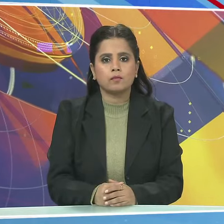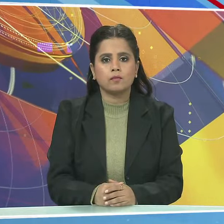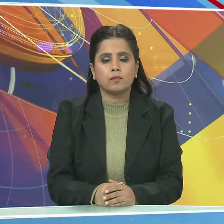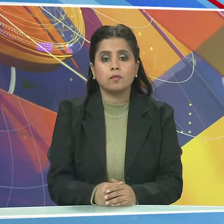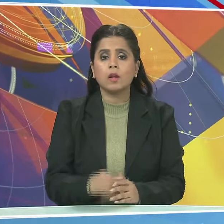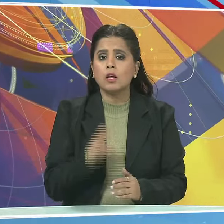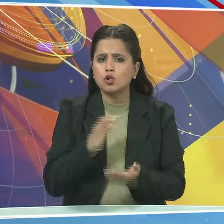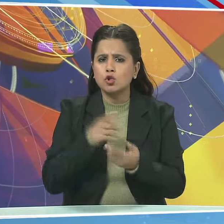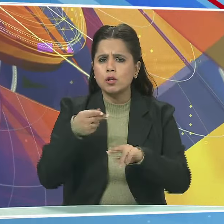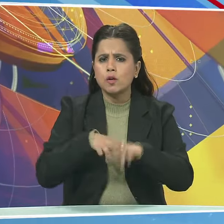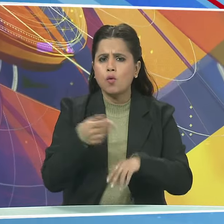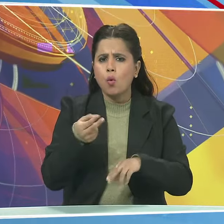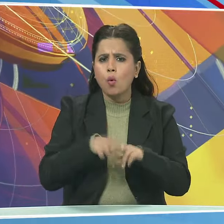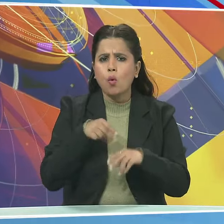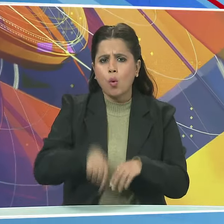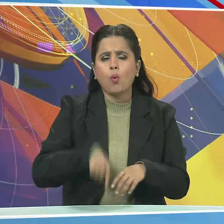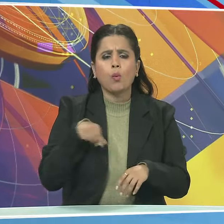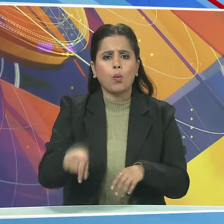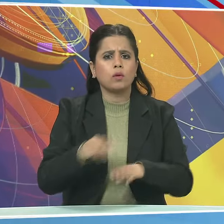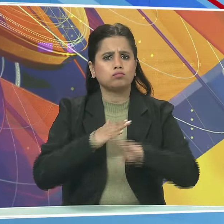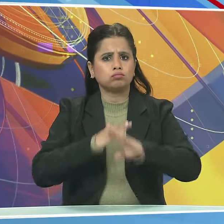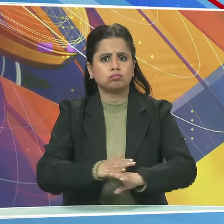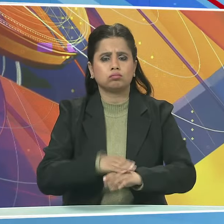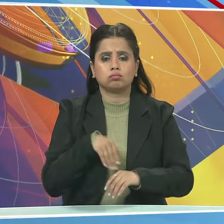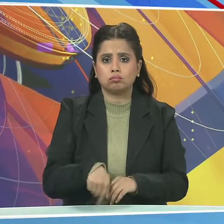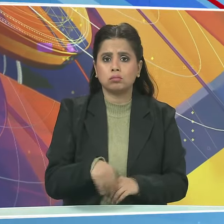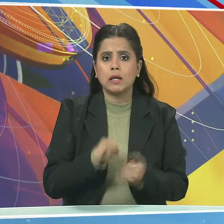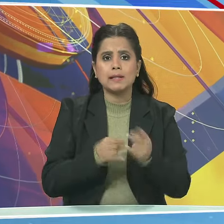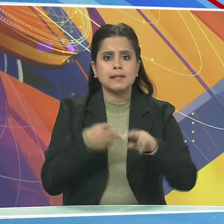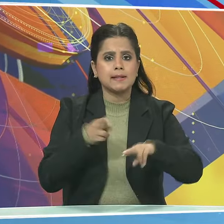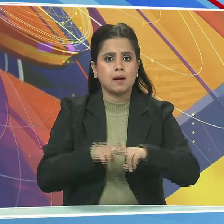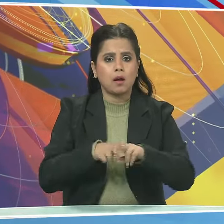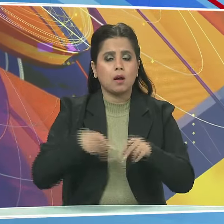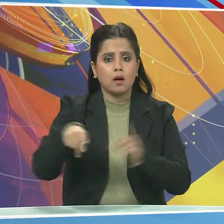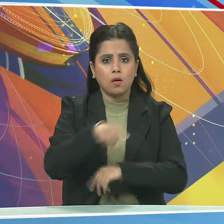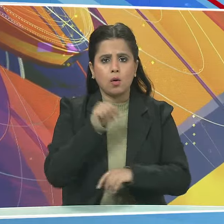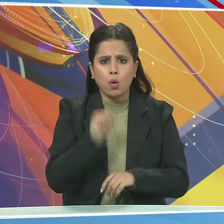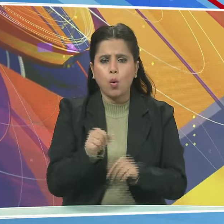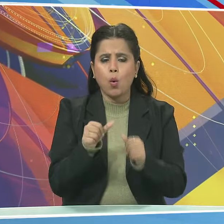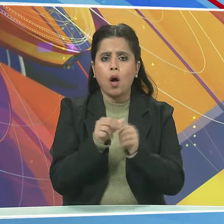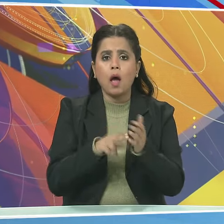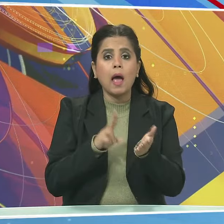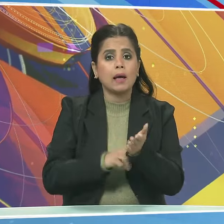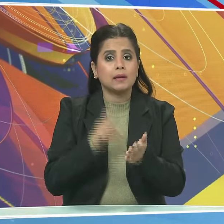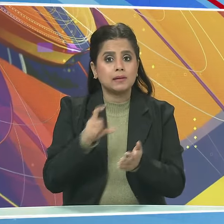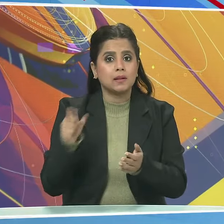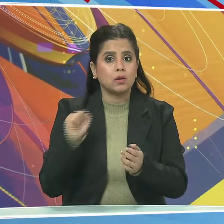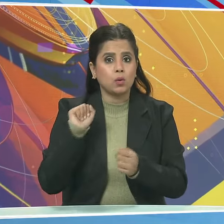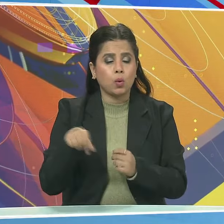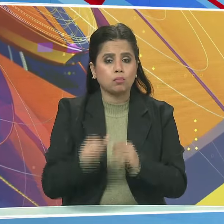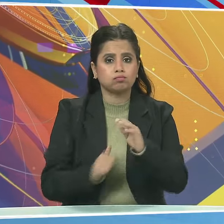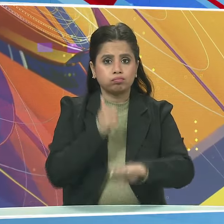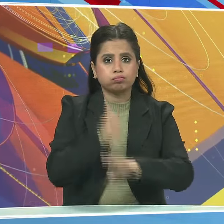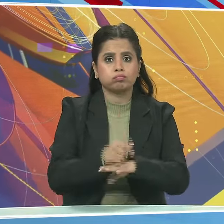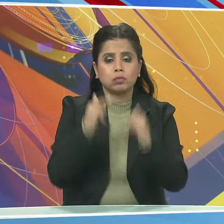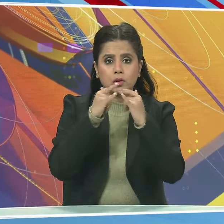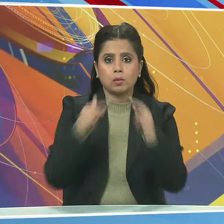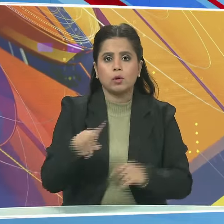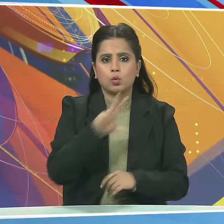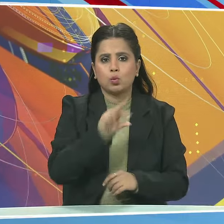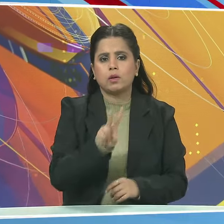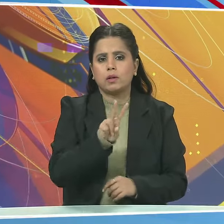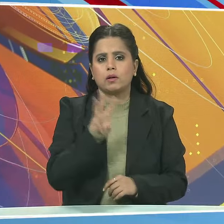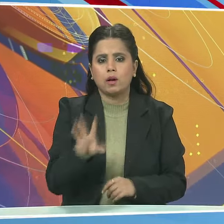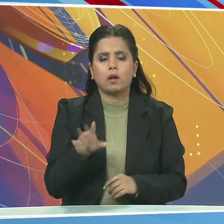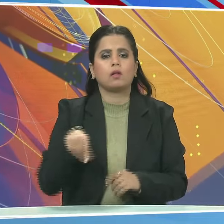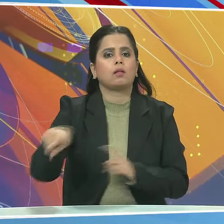Chief of Defense Staff General Anil Chauhan ने आज NCC के गड़तंत्र दिवा शिवर 2023 का दौरा